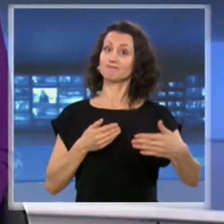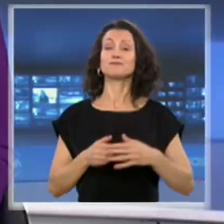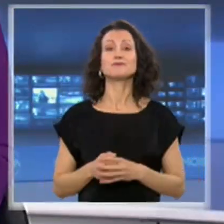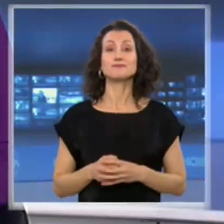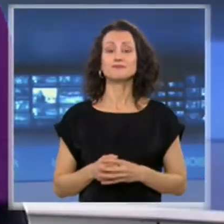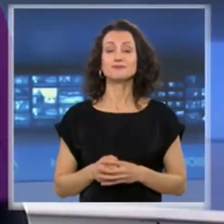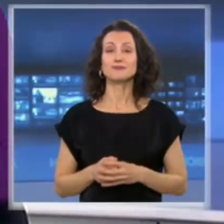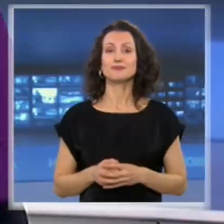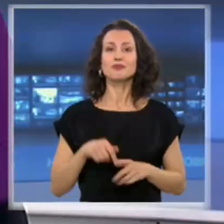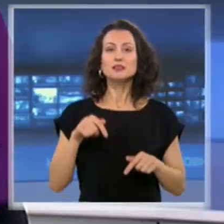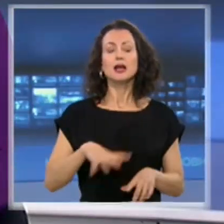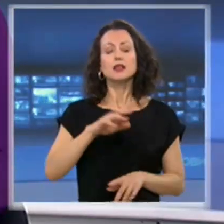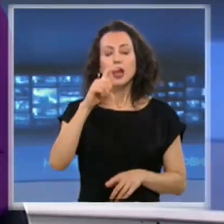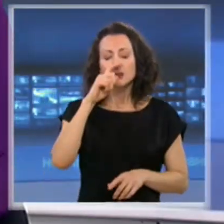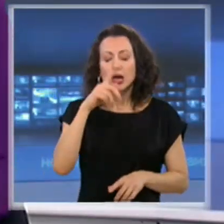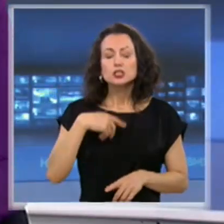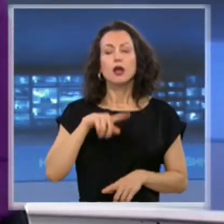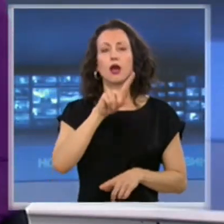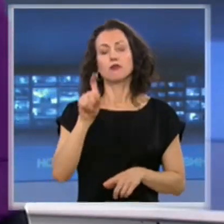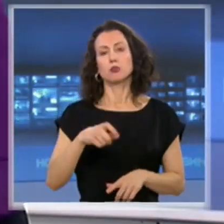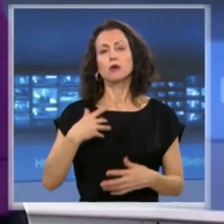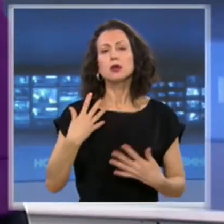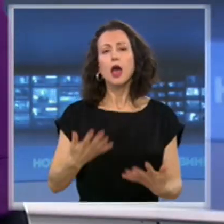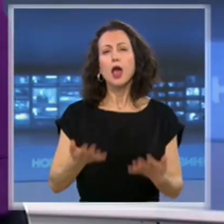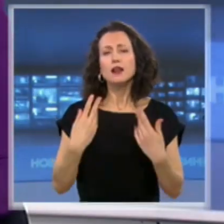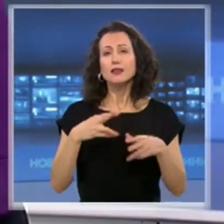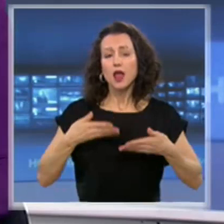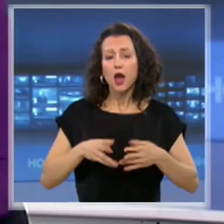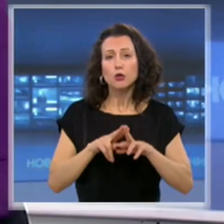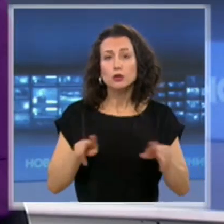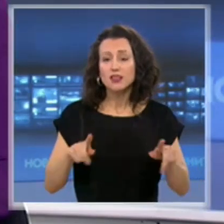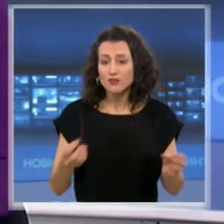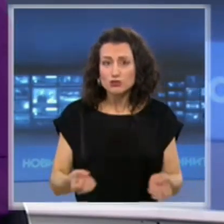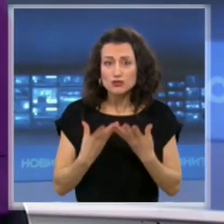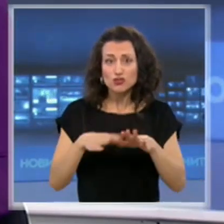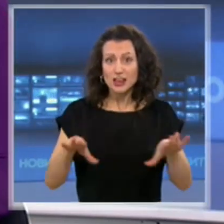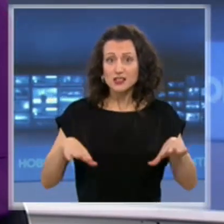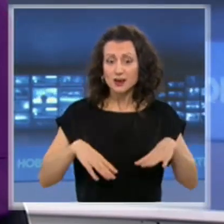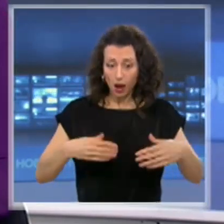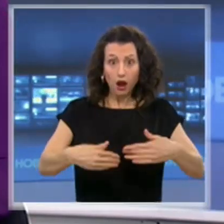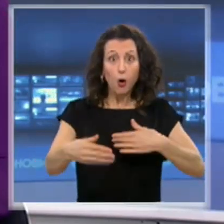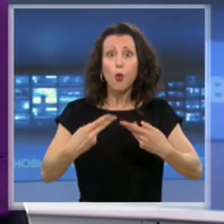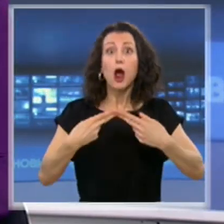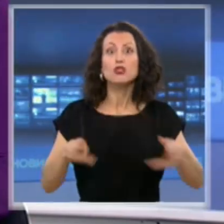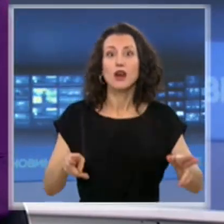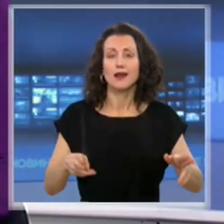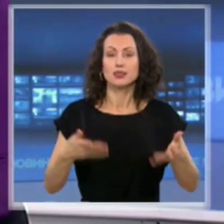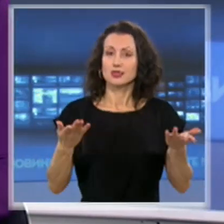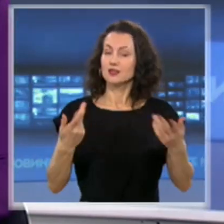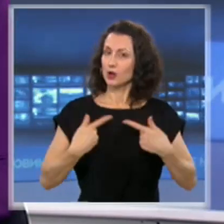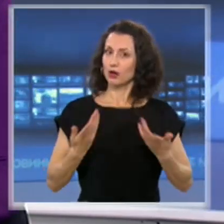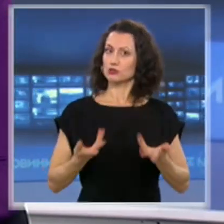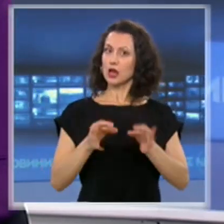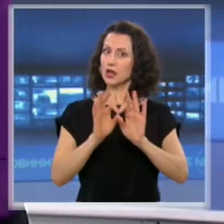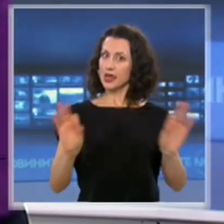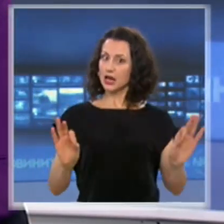А сега най-важният въпрос за хиляди родители. Какво се случва с детските градини? Кога ще отворят те? Това, което стана ясно е, че се решава за